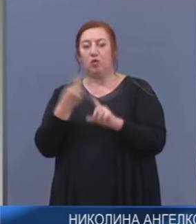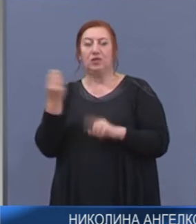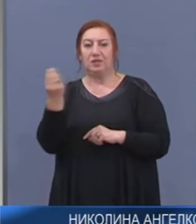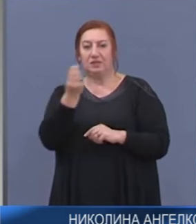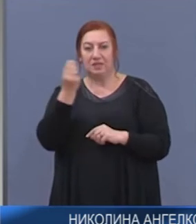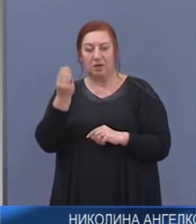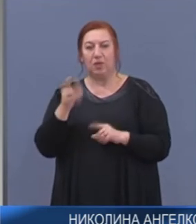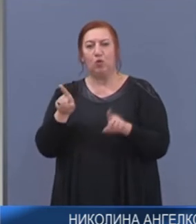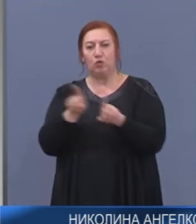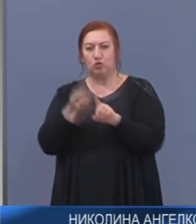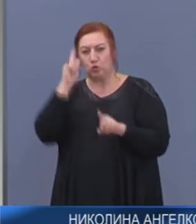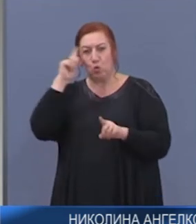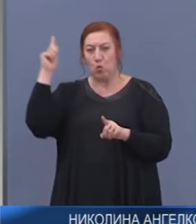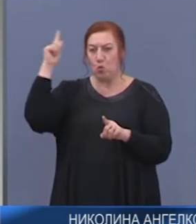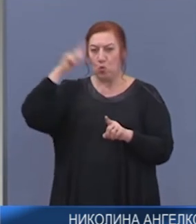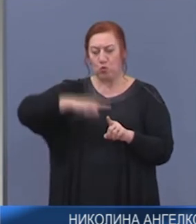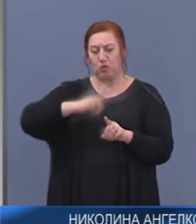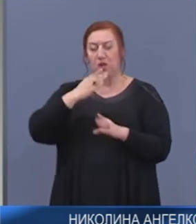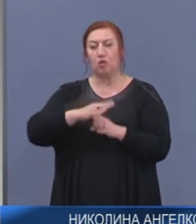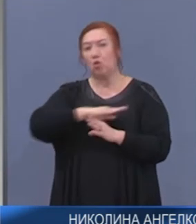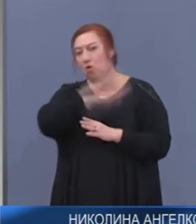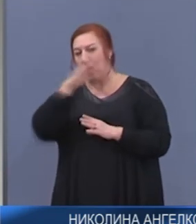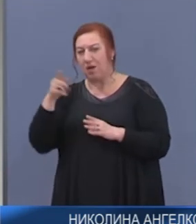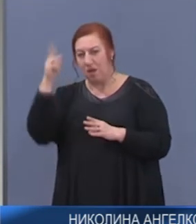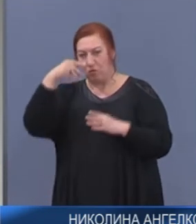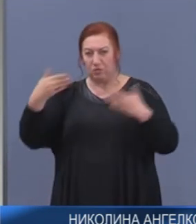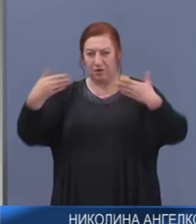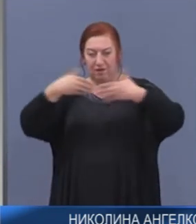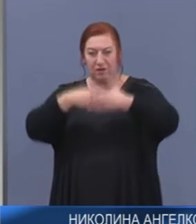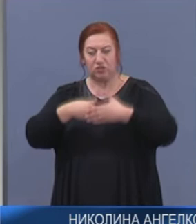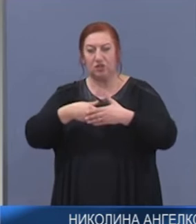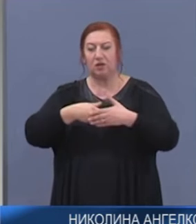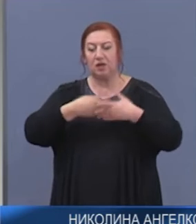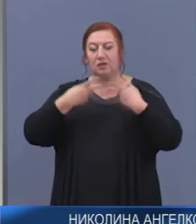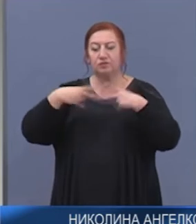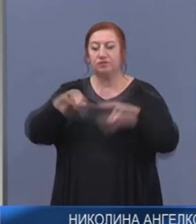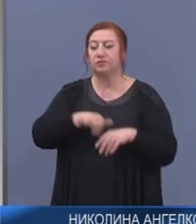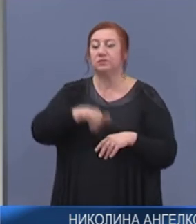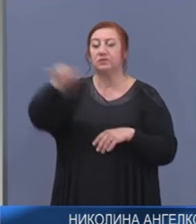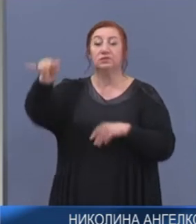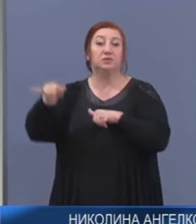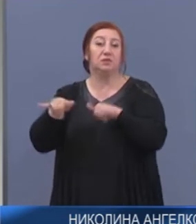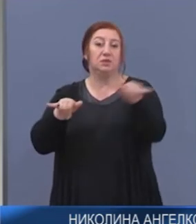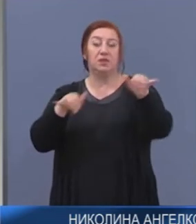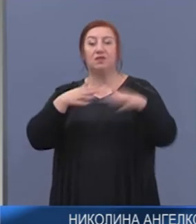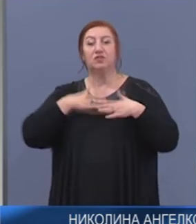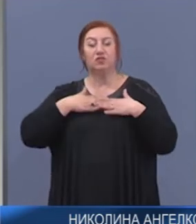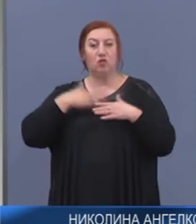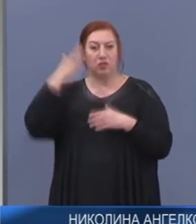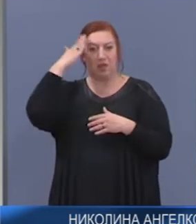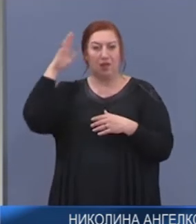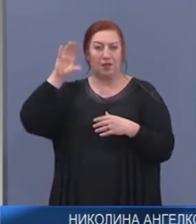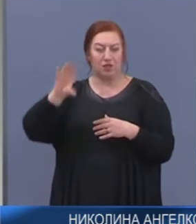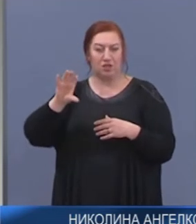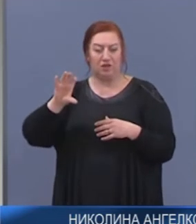които също в рамките на утрешния ден ще заминат за своята страна. На територията на Пампорово